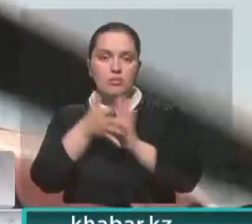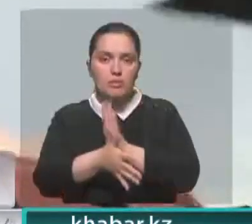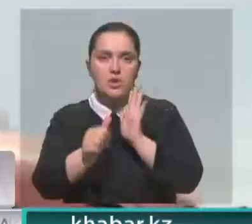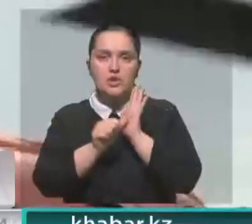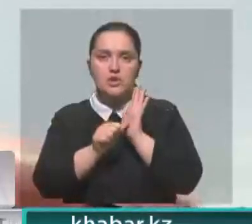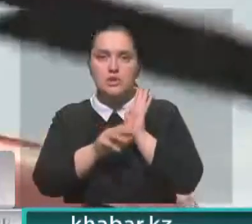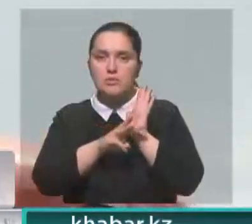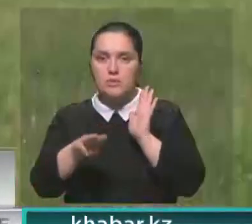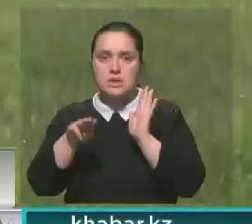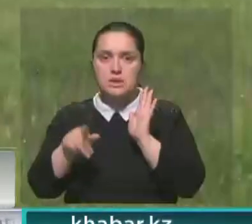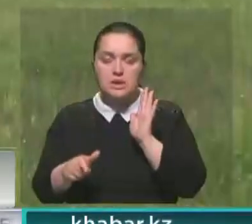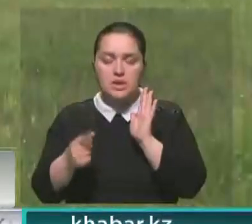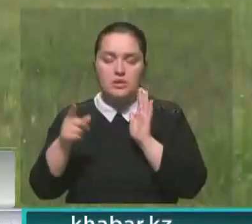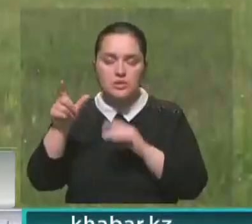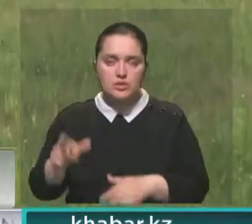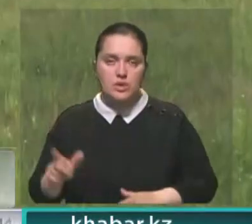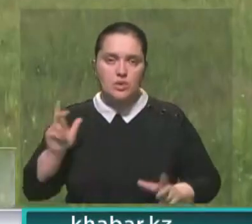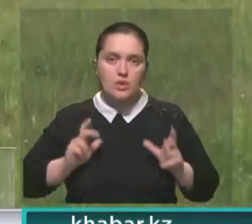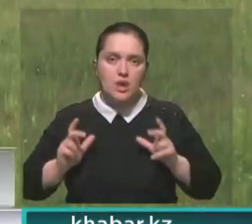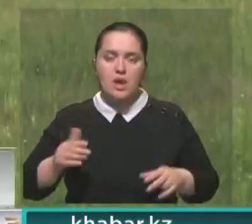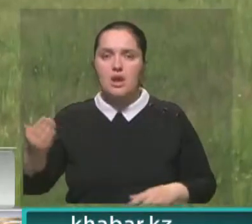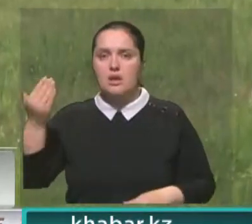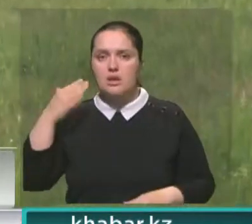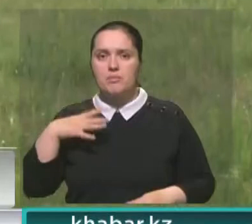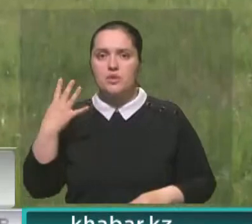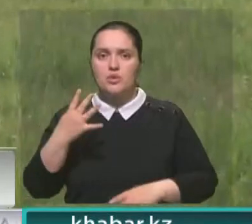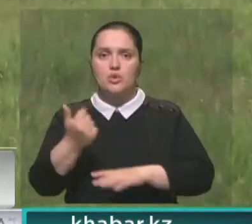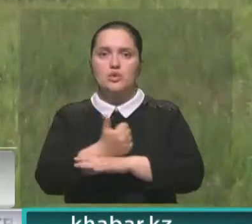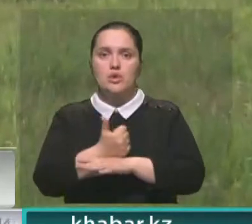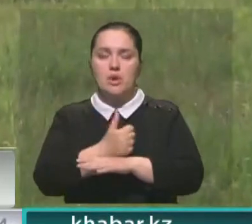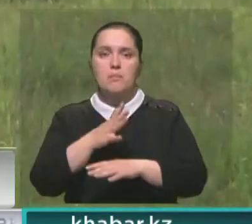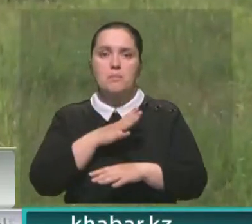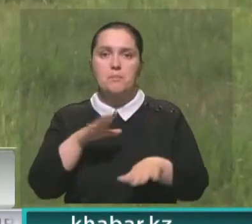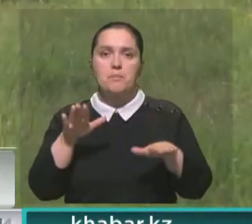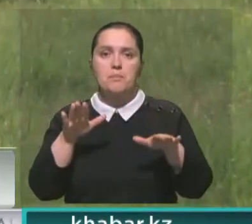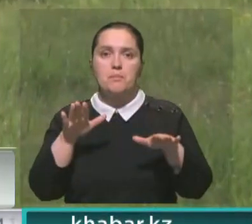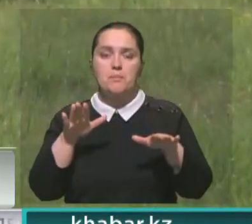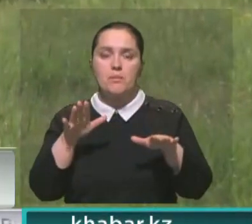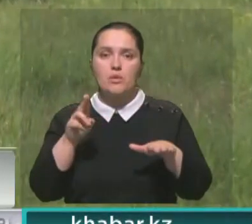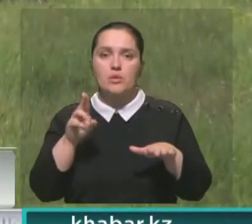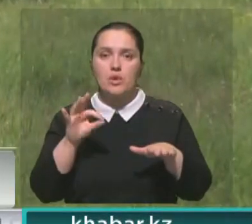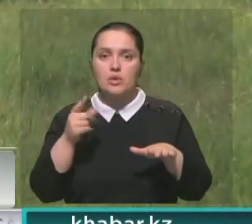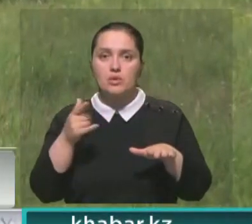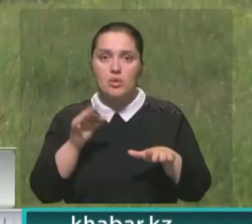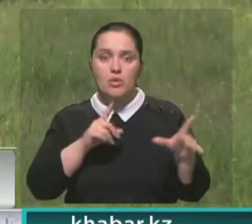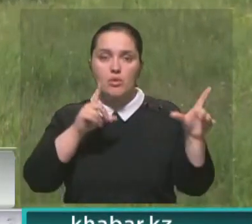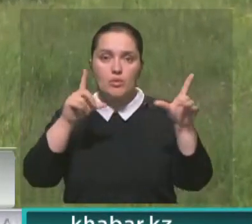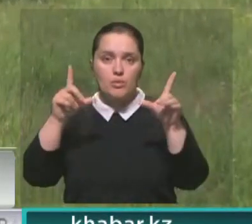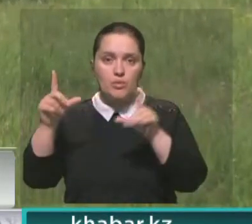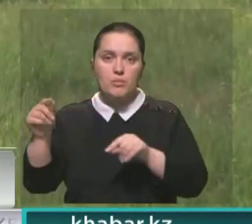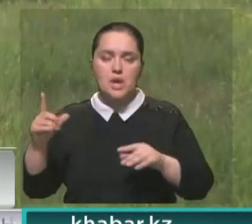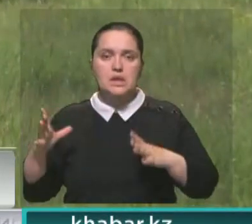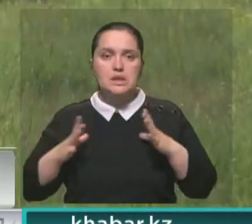60 миллионов тенге. Мы до этого летали 40 часов в Сыктывкаре, в Республику Коми. Там на